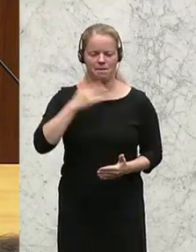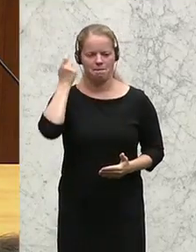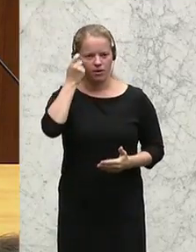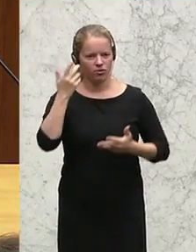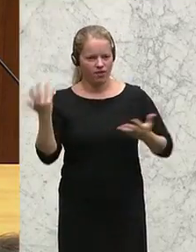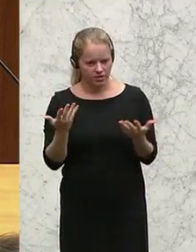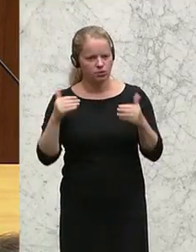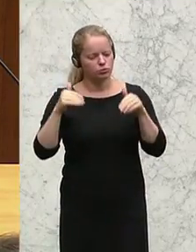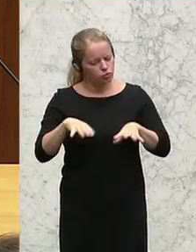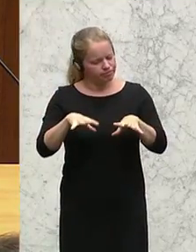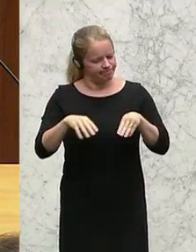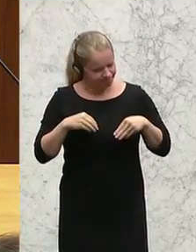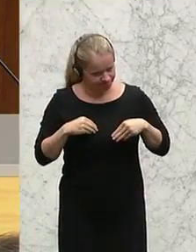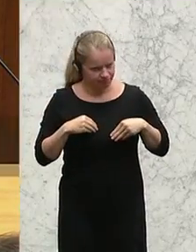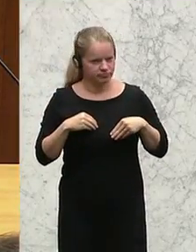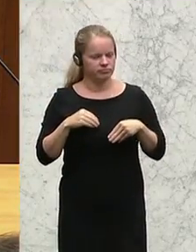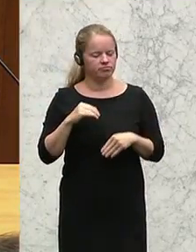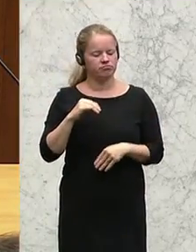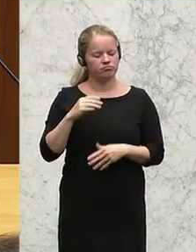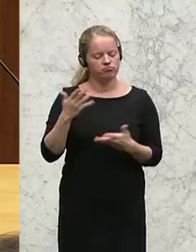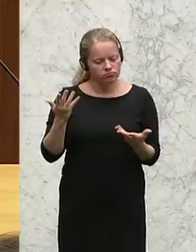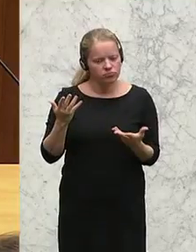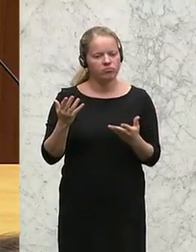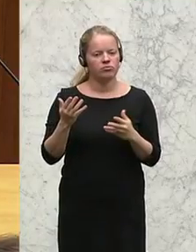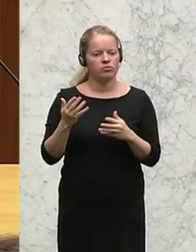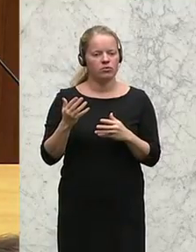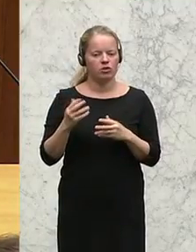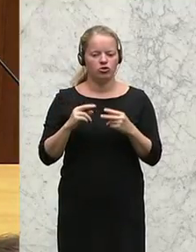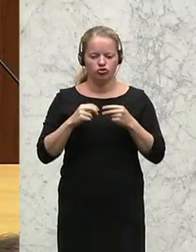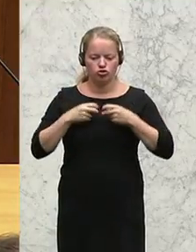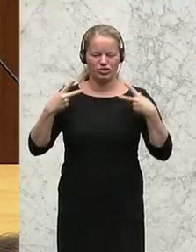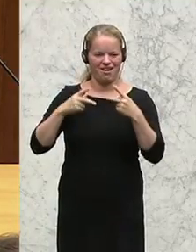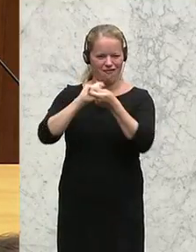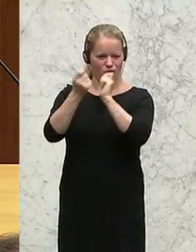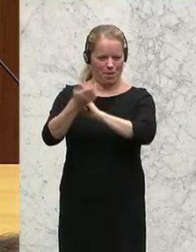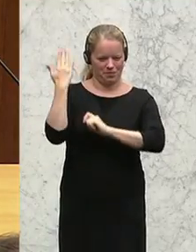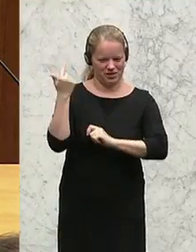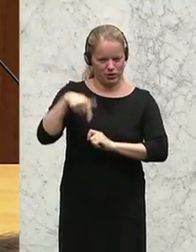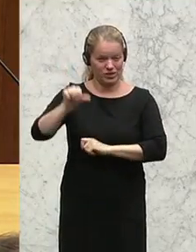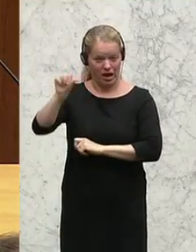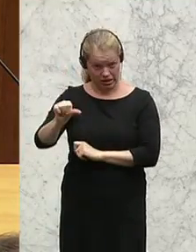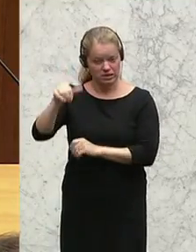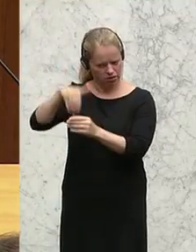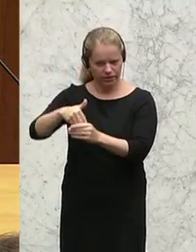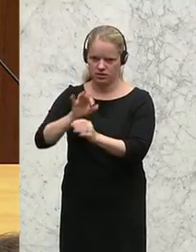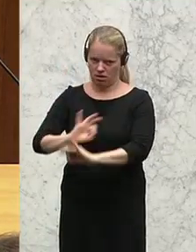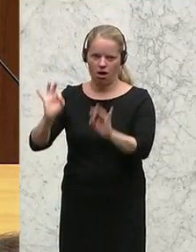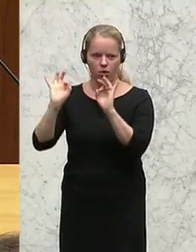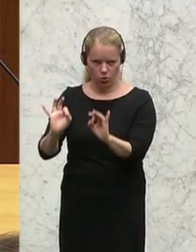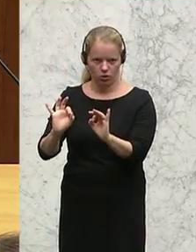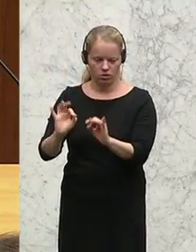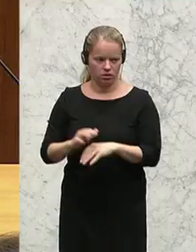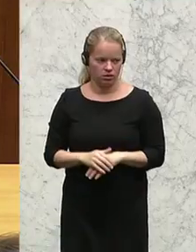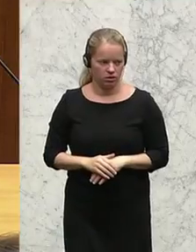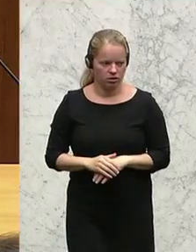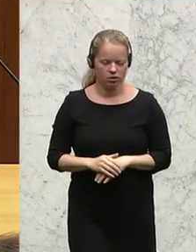man das zur Kenntnis nehmen. Man sollte auch zur Kenntnis nehmen, dass die Schüsselreform 2001 eine gute Reform war. Dass die 35er